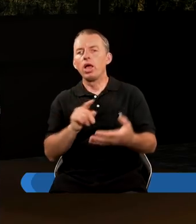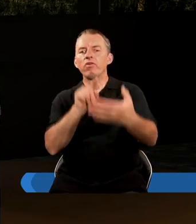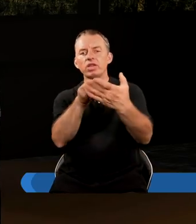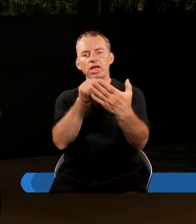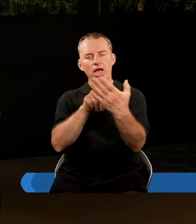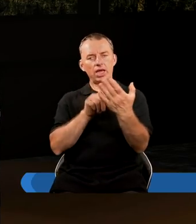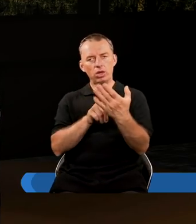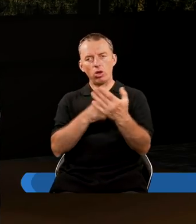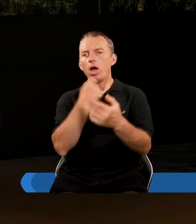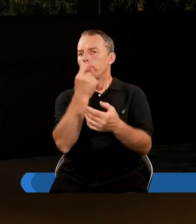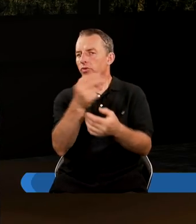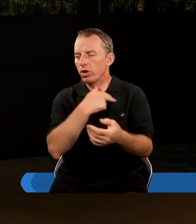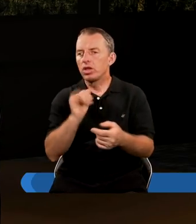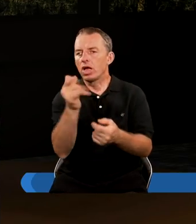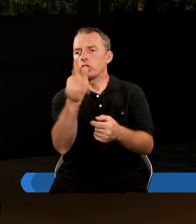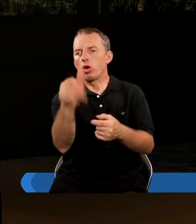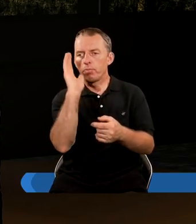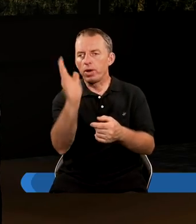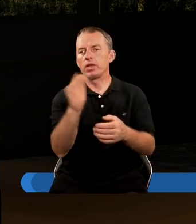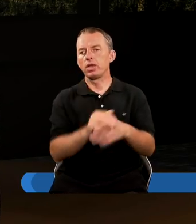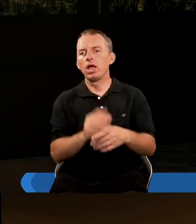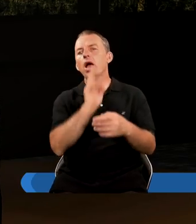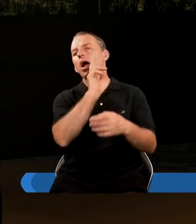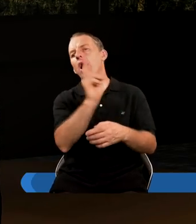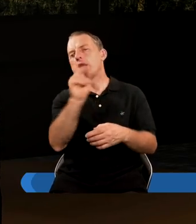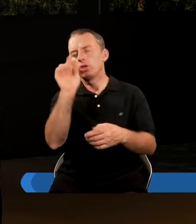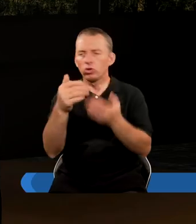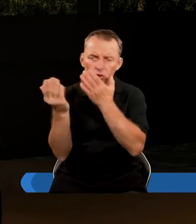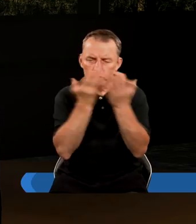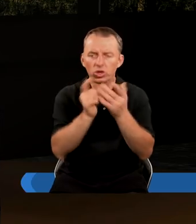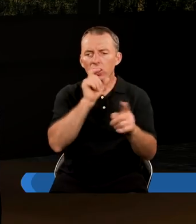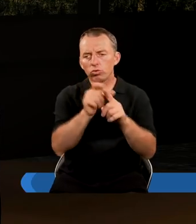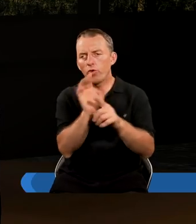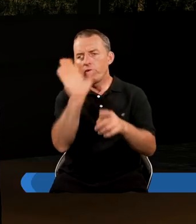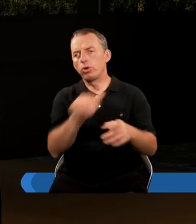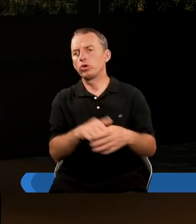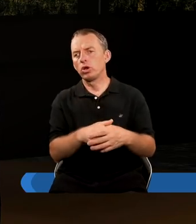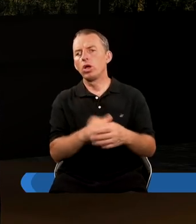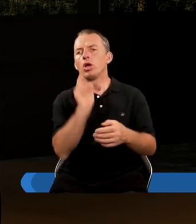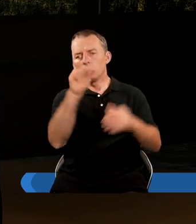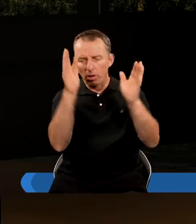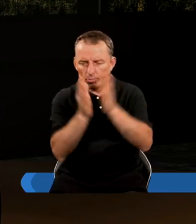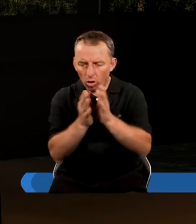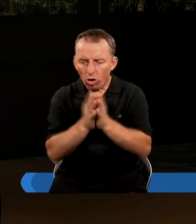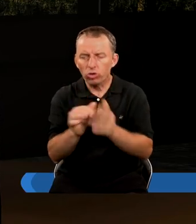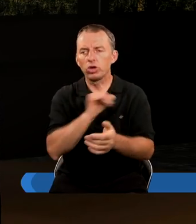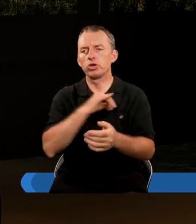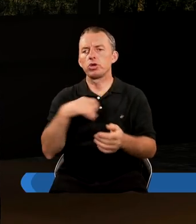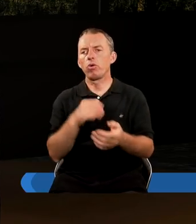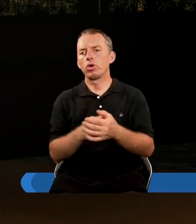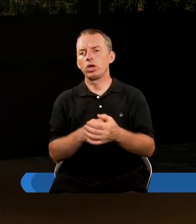wskazówki, powiedział nam, jak to będzie i każdy, kto czyta Słowo Boże, kto modli się,